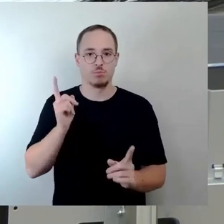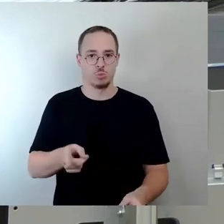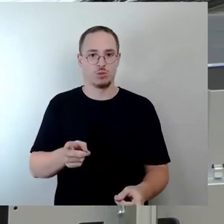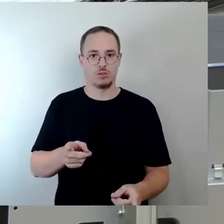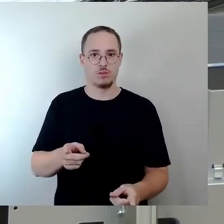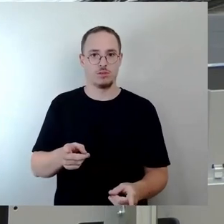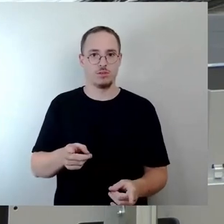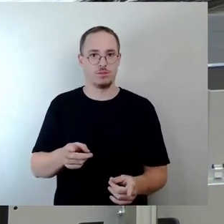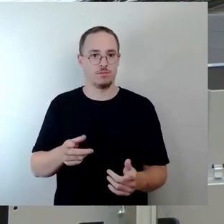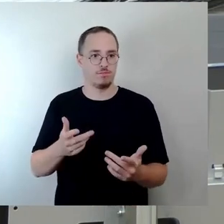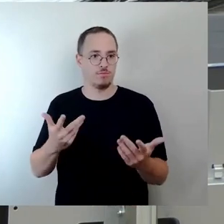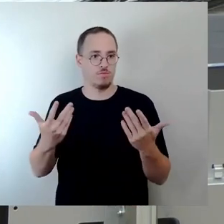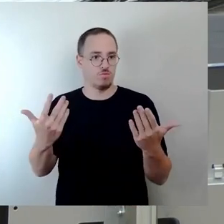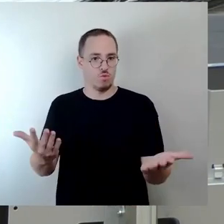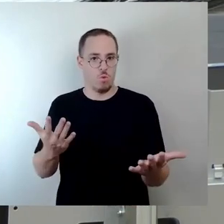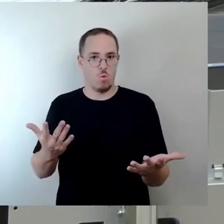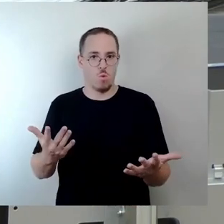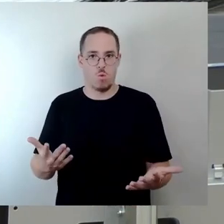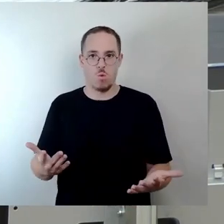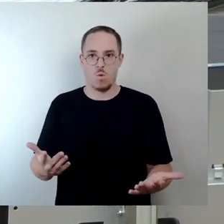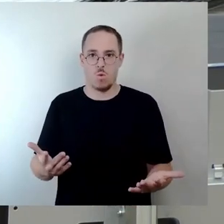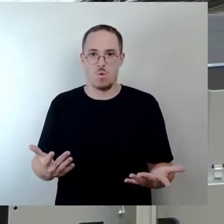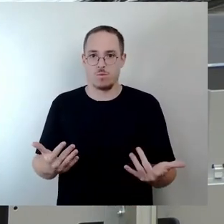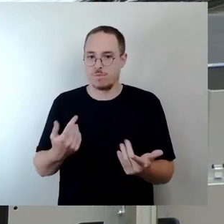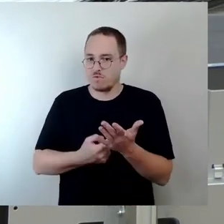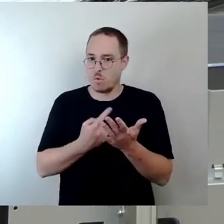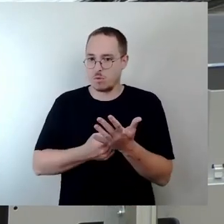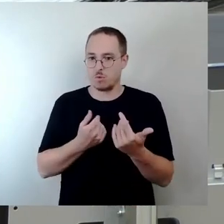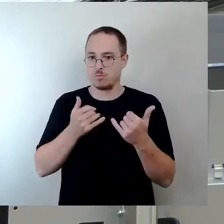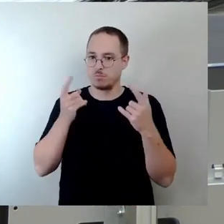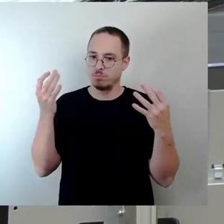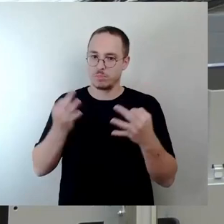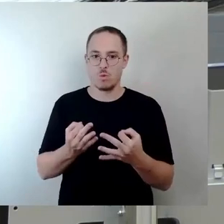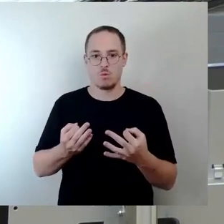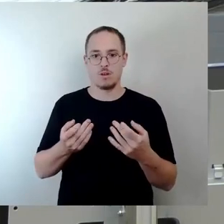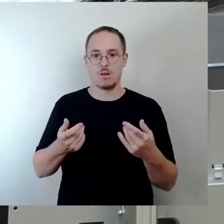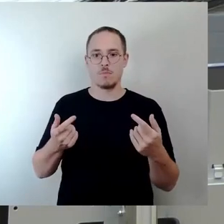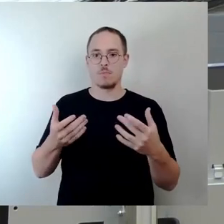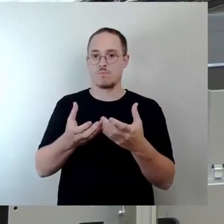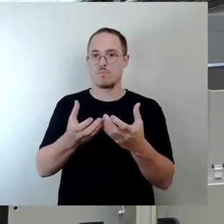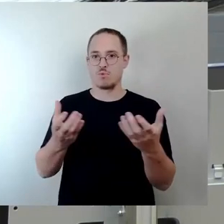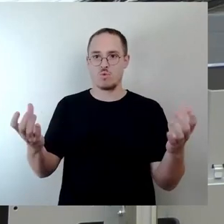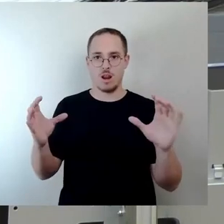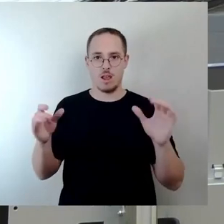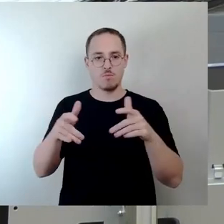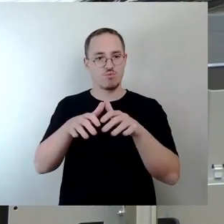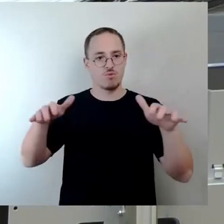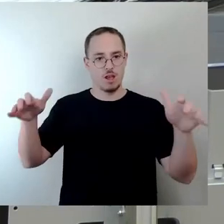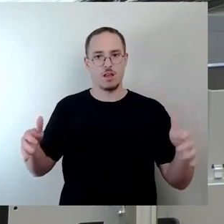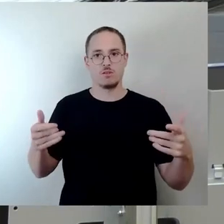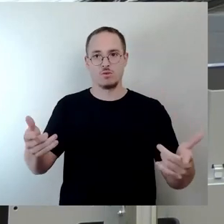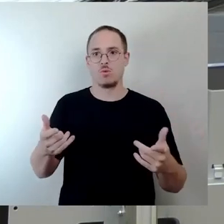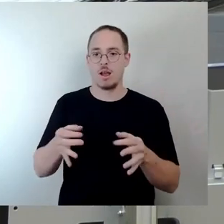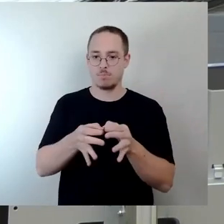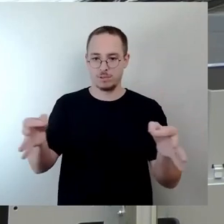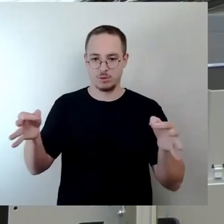proben kann. Das braucht die Abmessung der Bühne. Diesen Raum gibt es derzeit dort nicht. Das Nächste ist, es